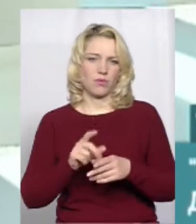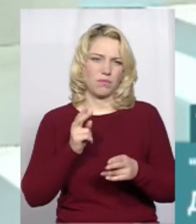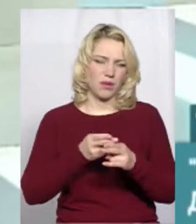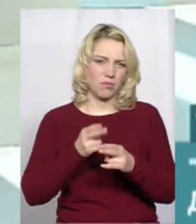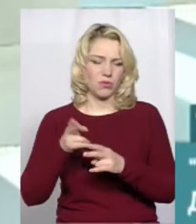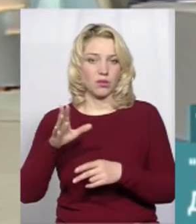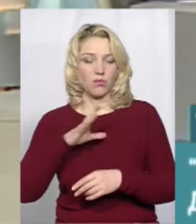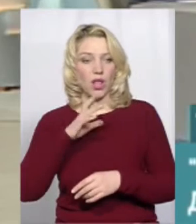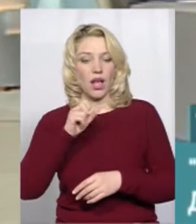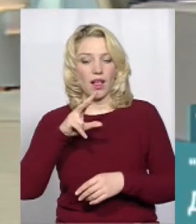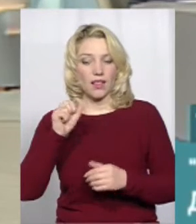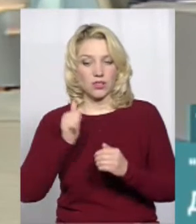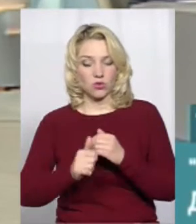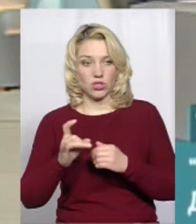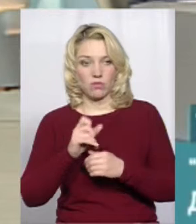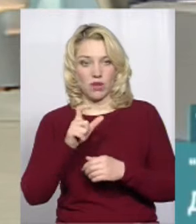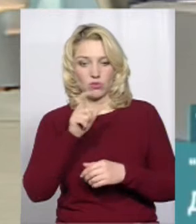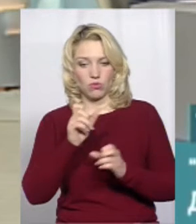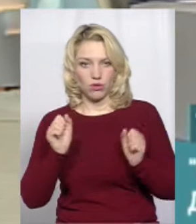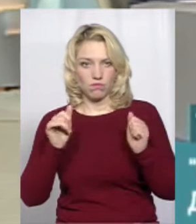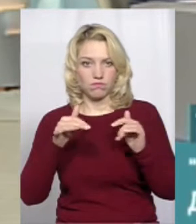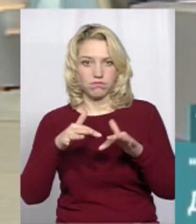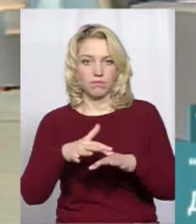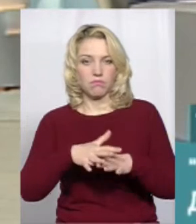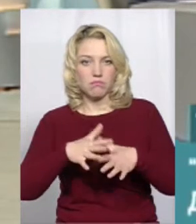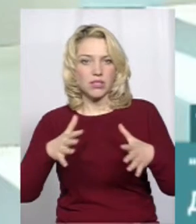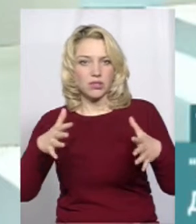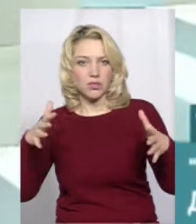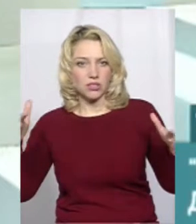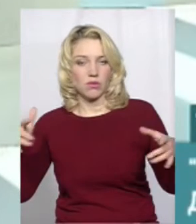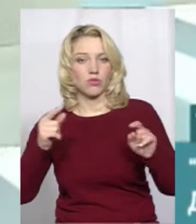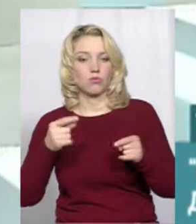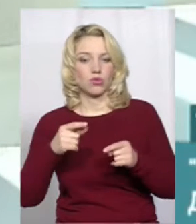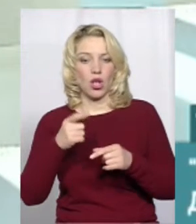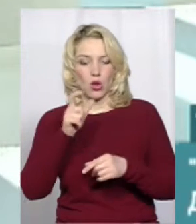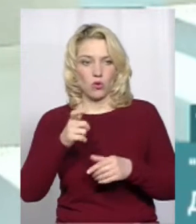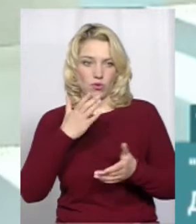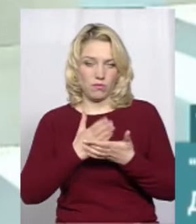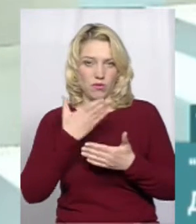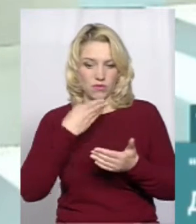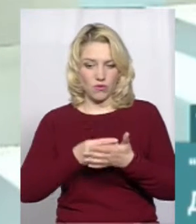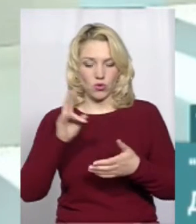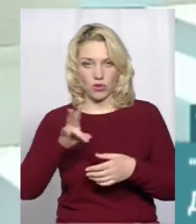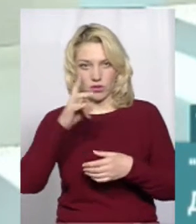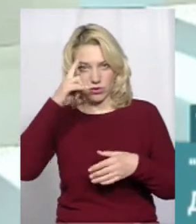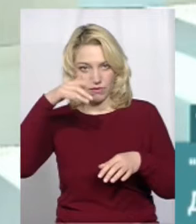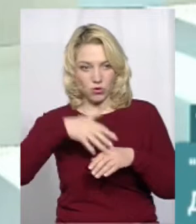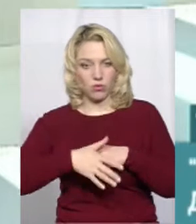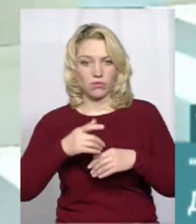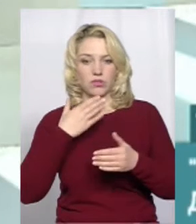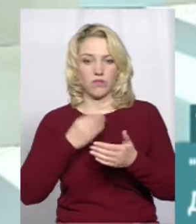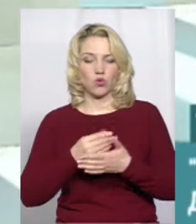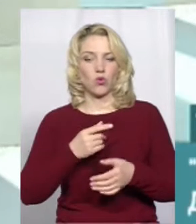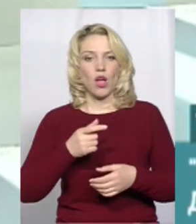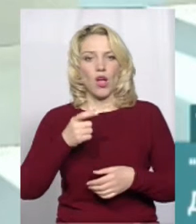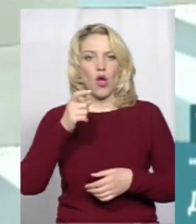певні перепони, але з кожним разом людей було все більше і більше, і більше. Це говорить про те, що люди мають якусь свою релігійну свідомість, що мають якусь